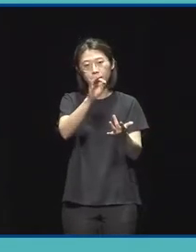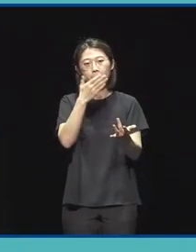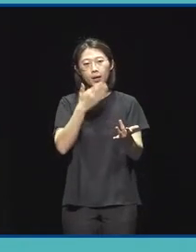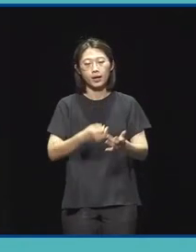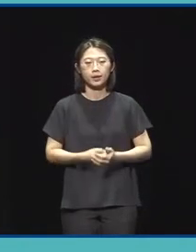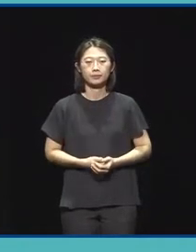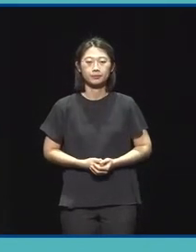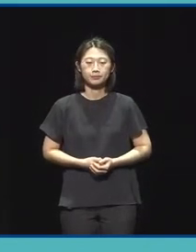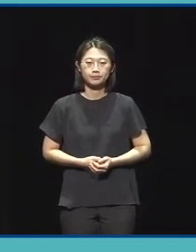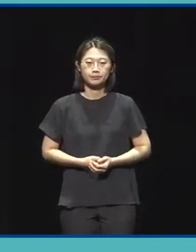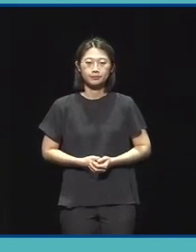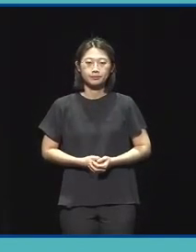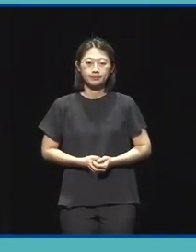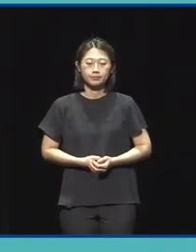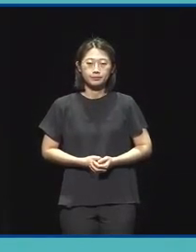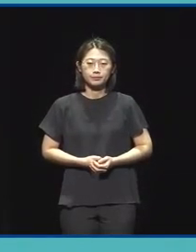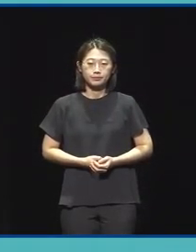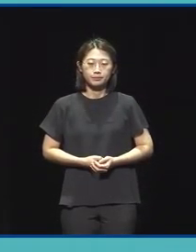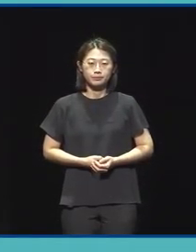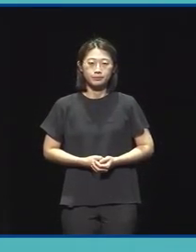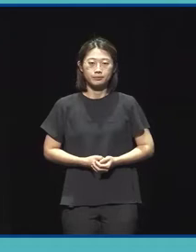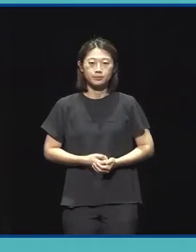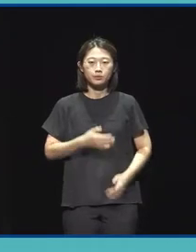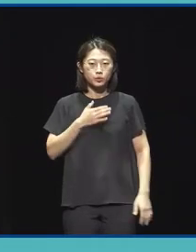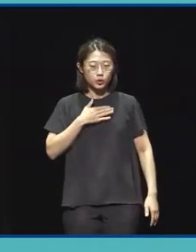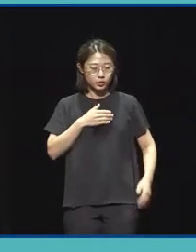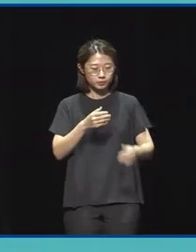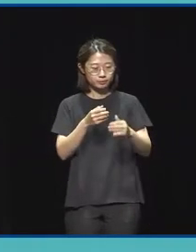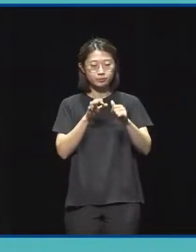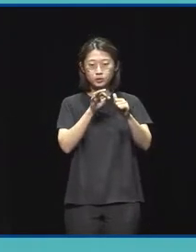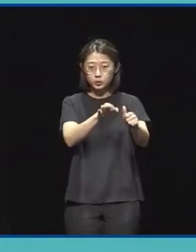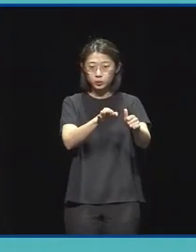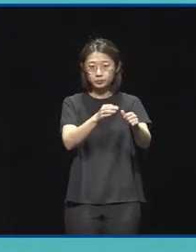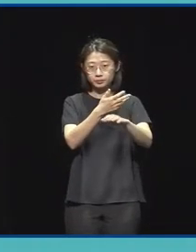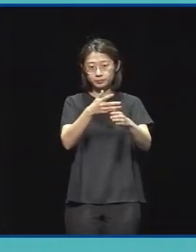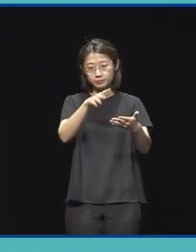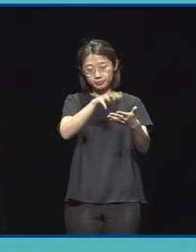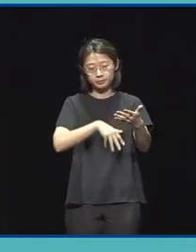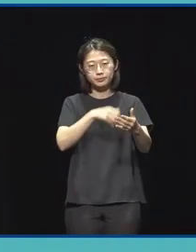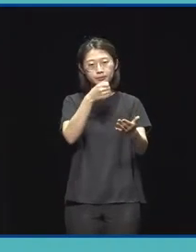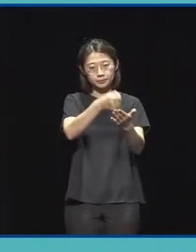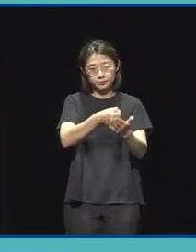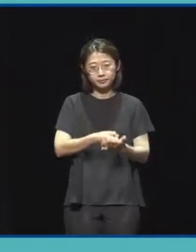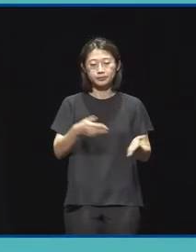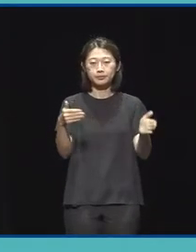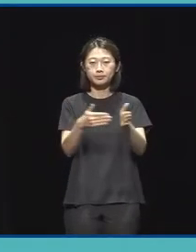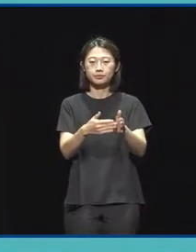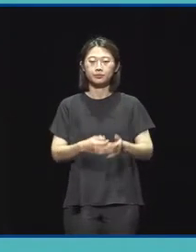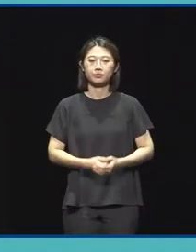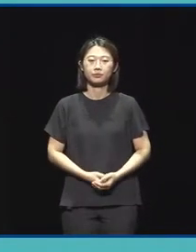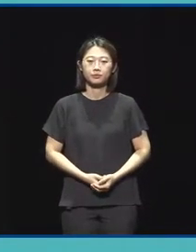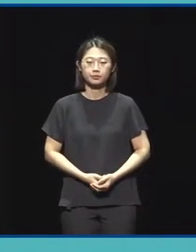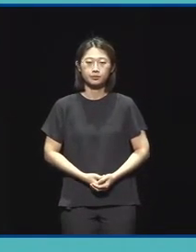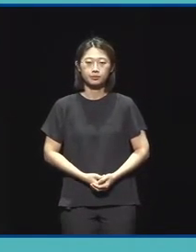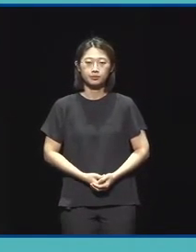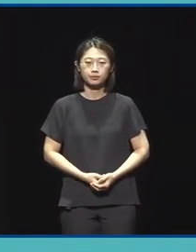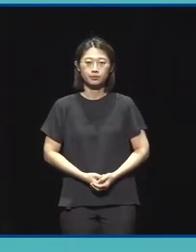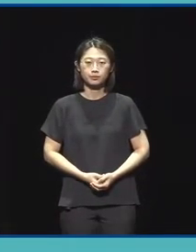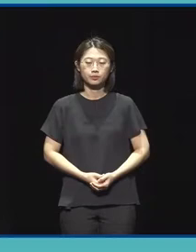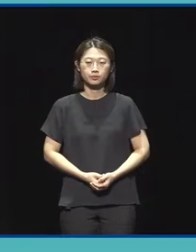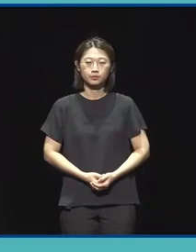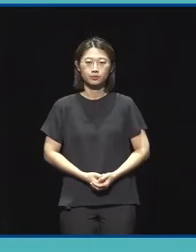가능성을 높일 수 있다는 의견에 따라서 저희가 지원 규모를 정액으로 정해놓았습니다. 단, 국가나